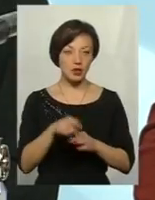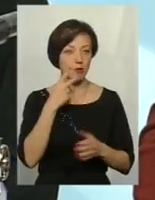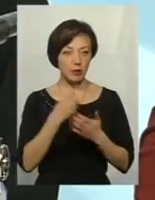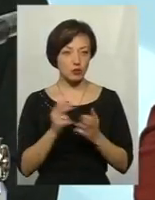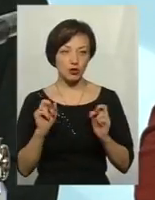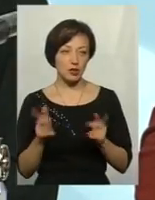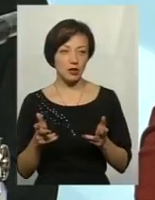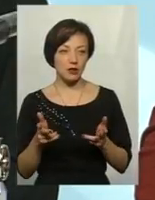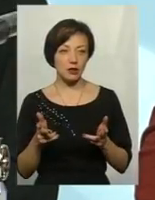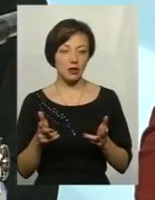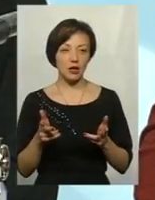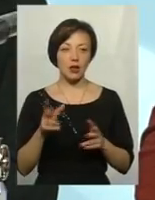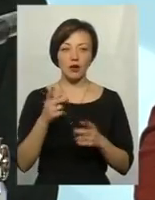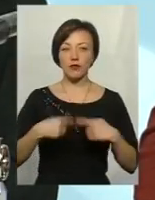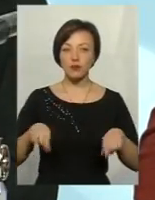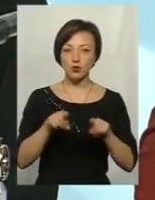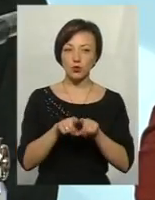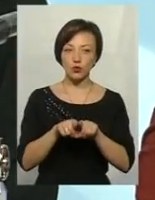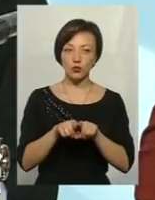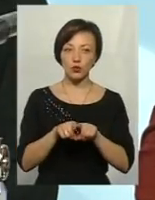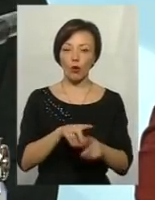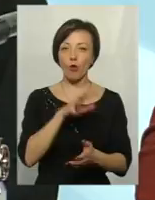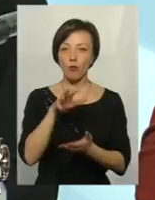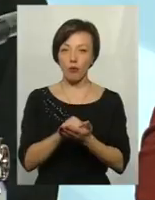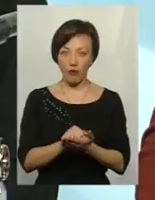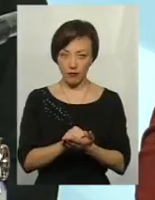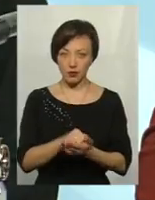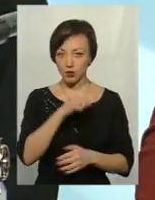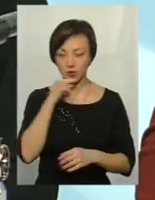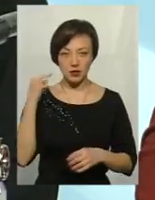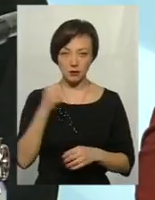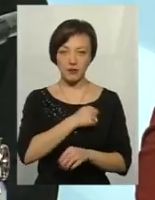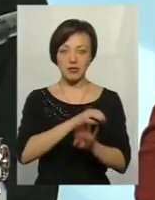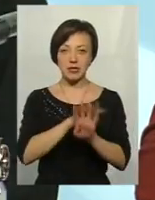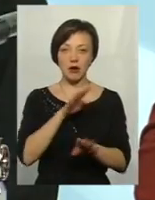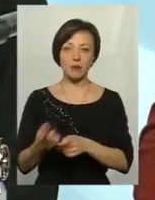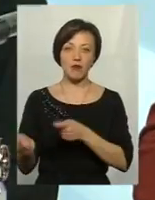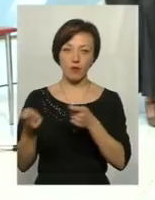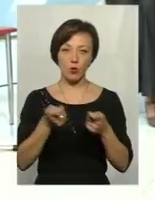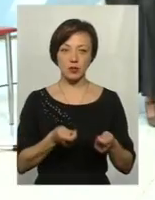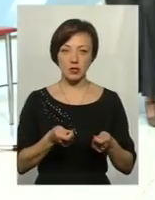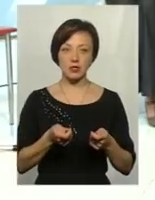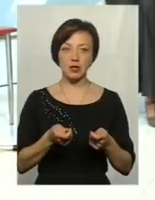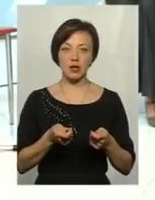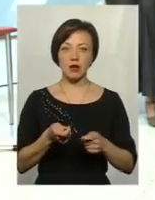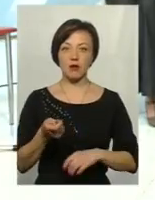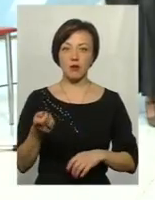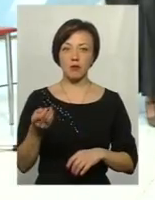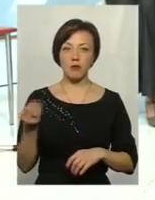туди, в зону, яка окупована зараз російськими військами, ввозять порох,